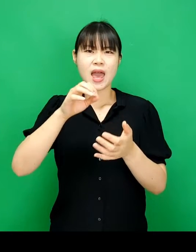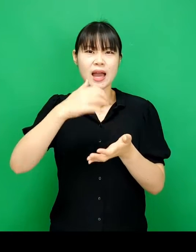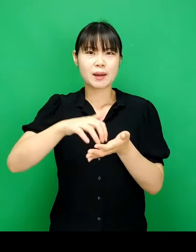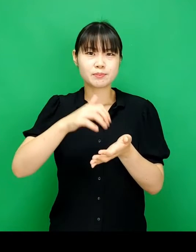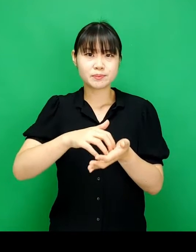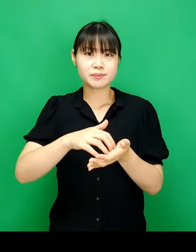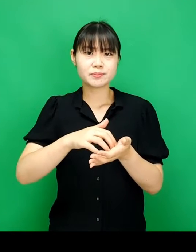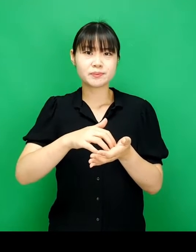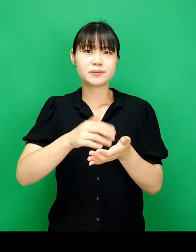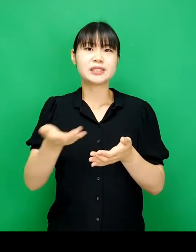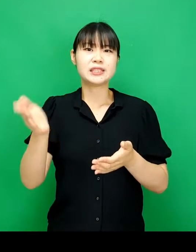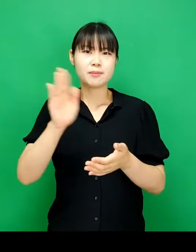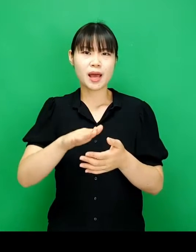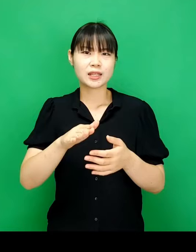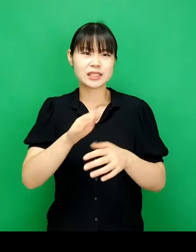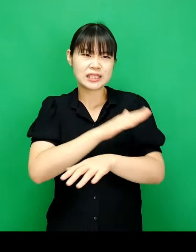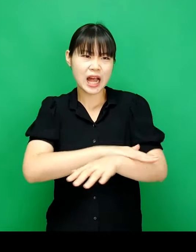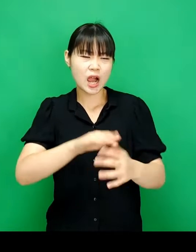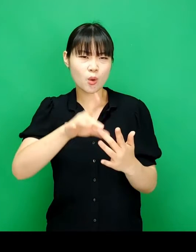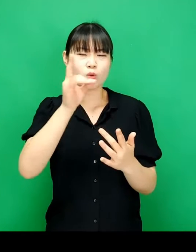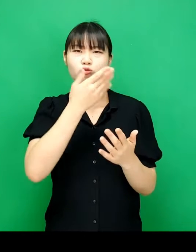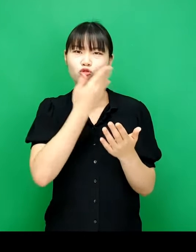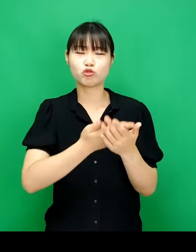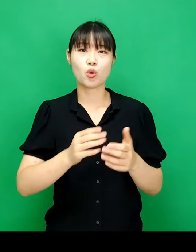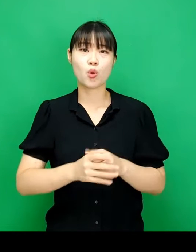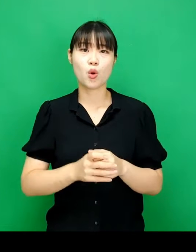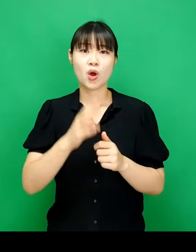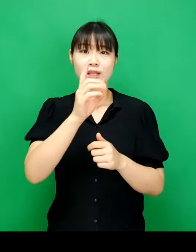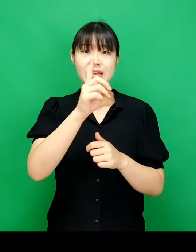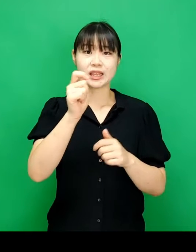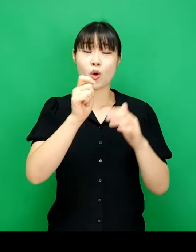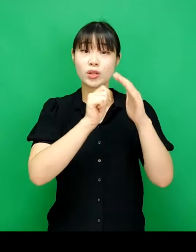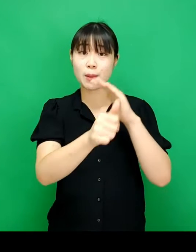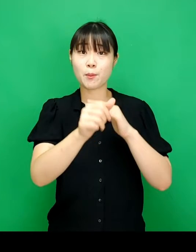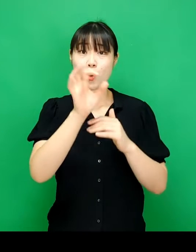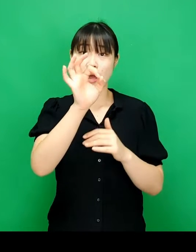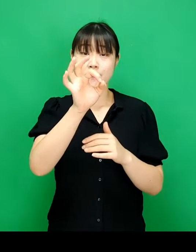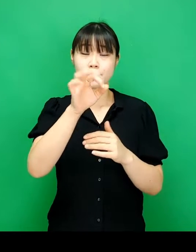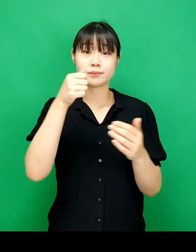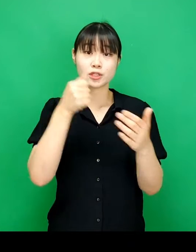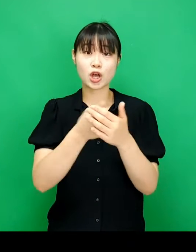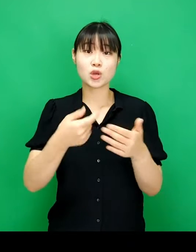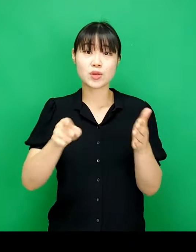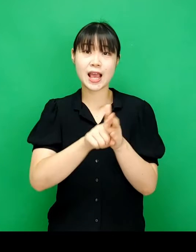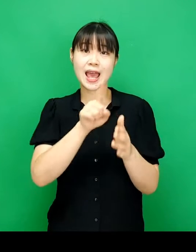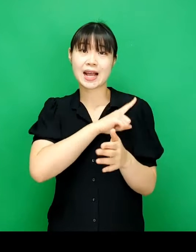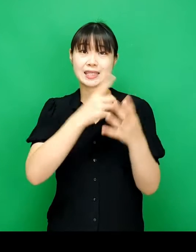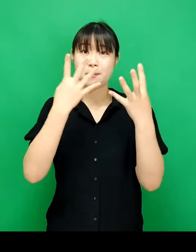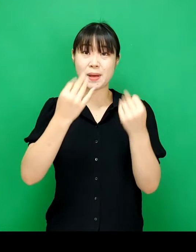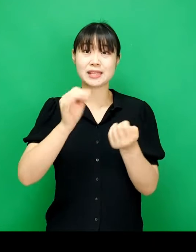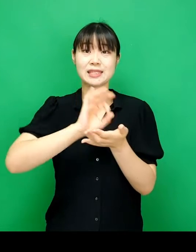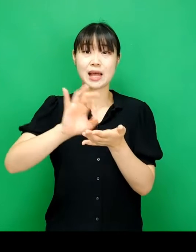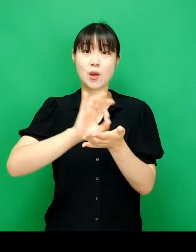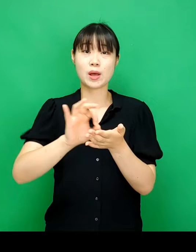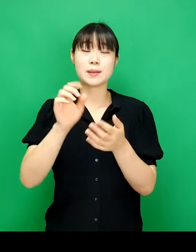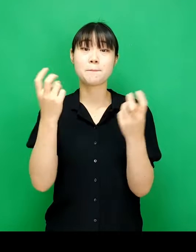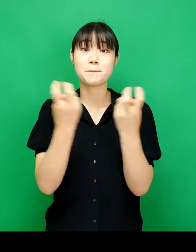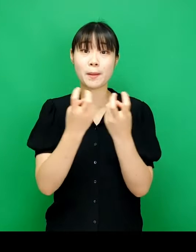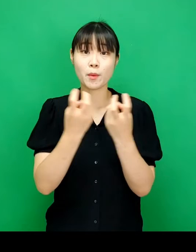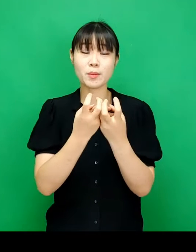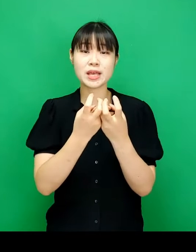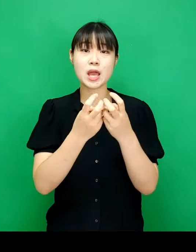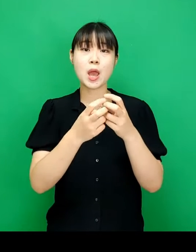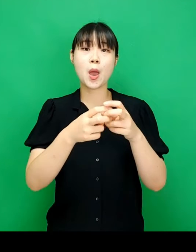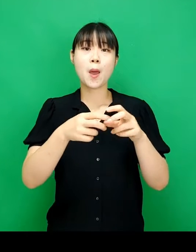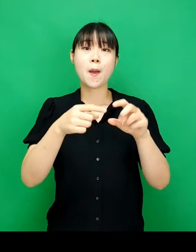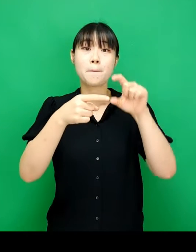통계값이라도 적절하게 고르는 것이 중요합니다 데이터의 대표값을 정하기 위해 가장 많이